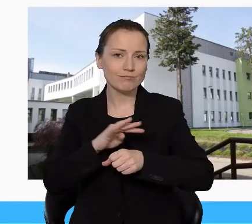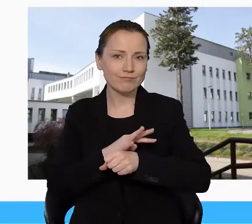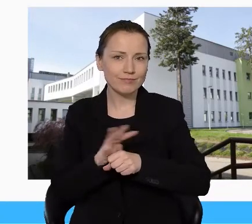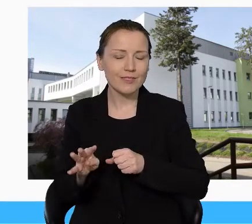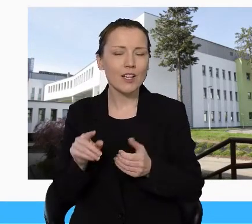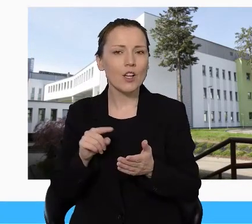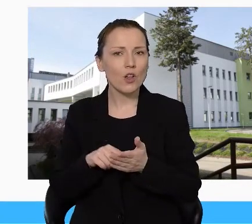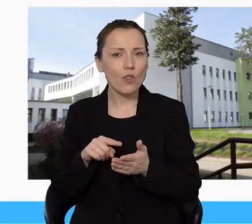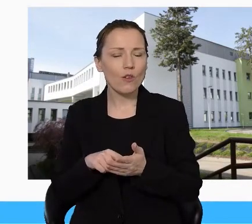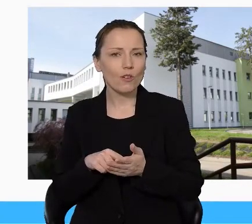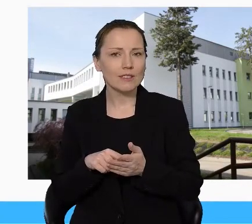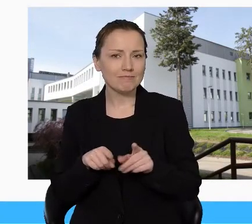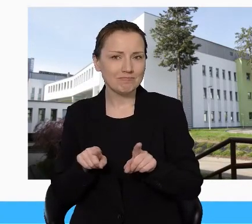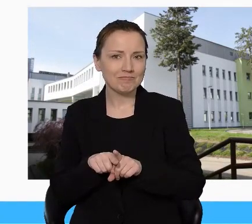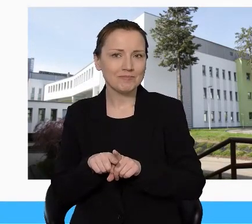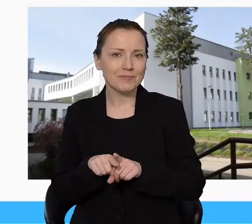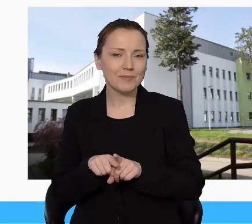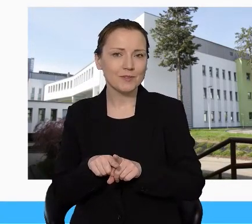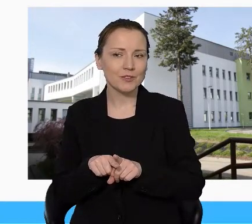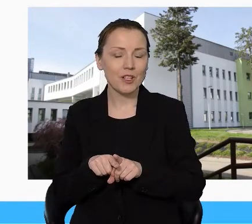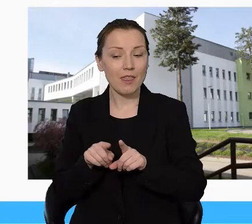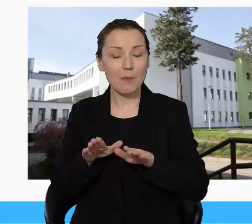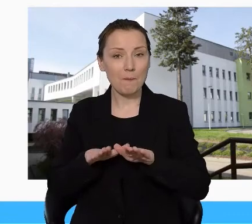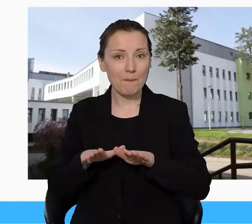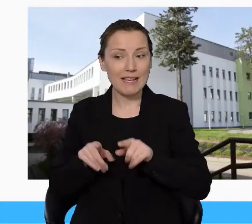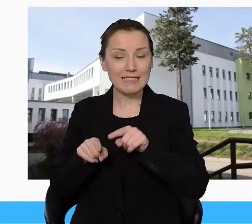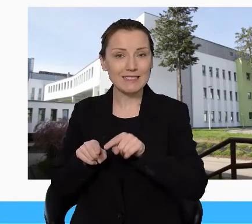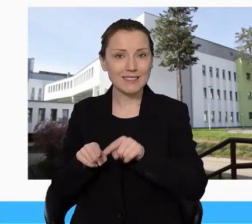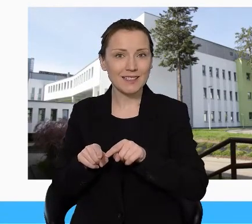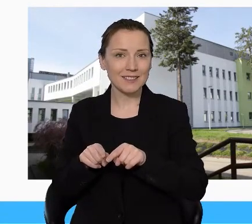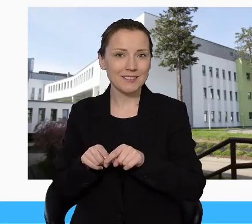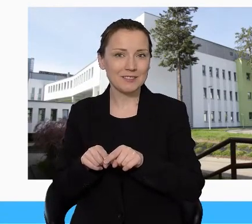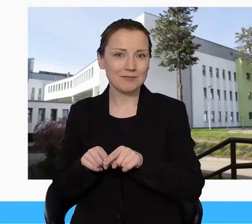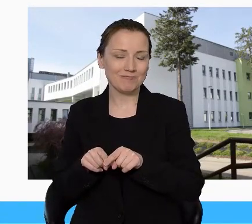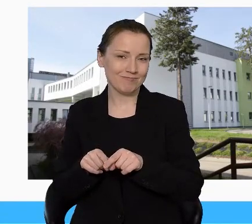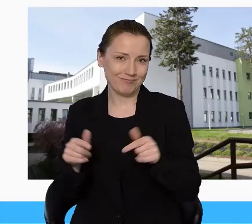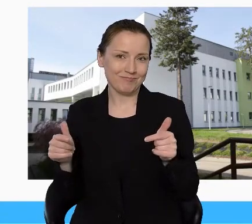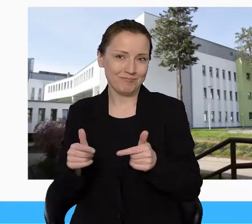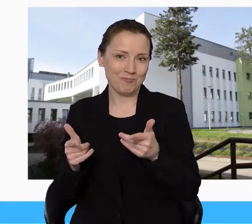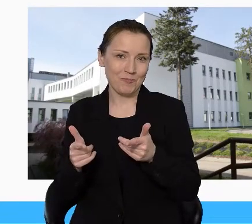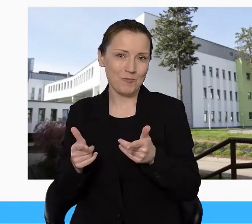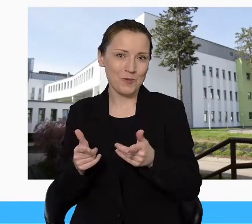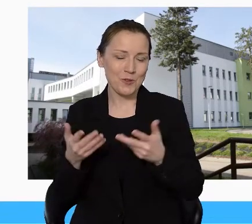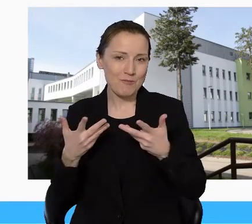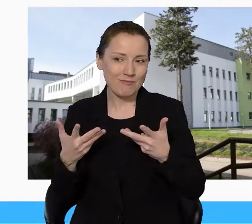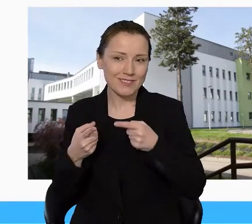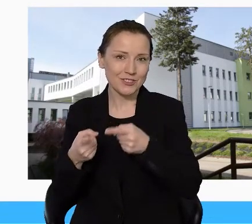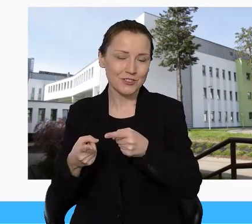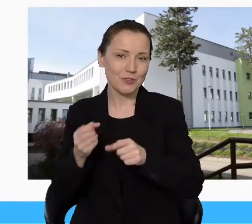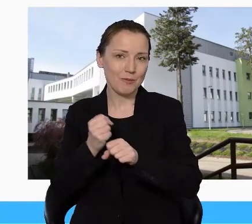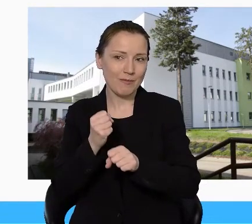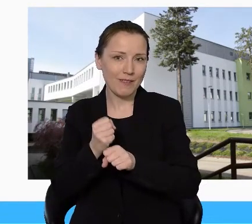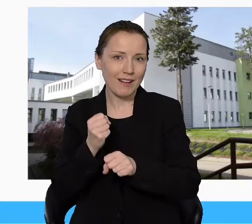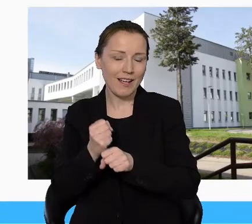miejsca, bez których nie da się funkcjonować w